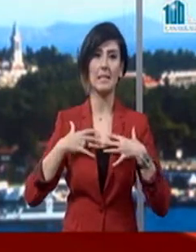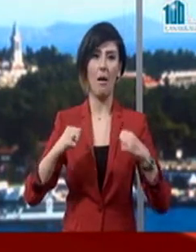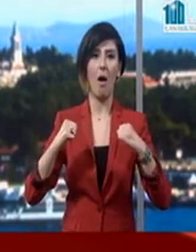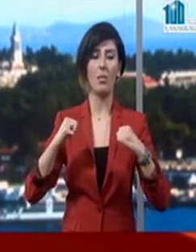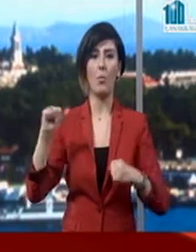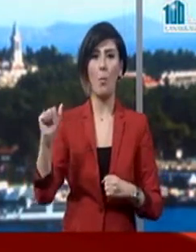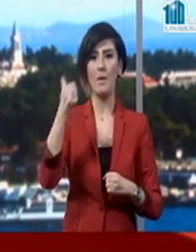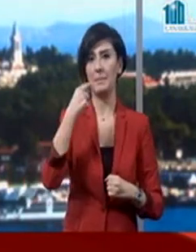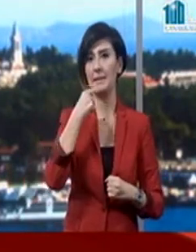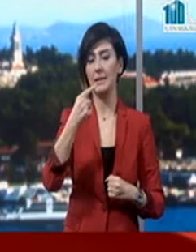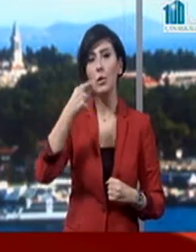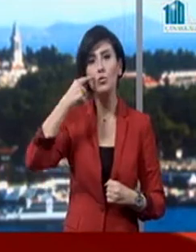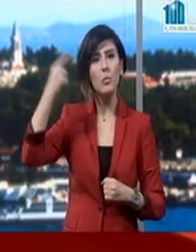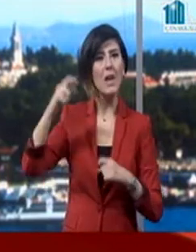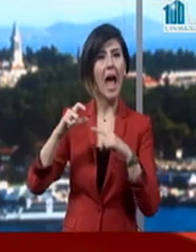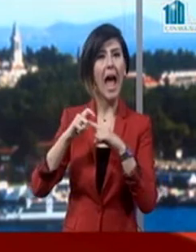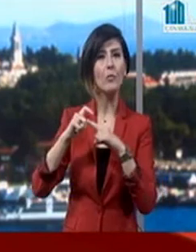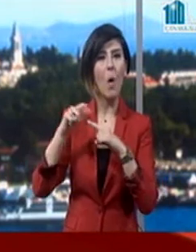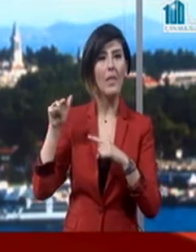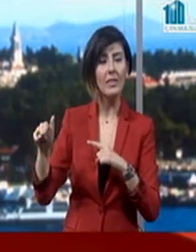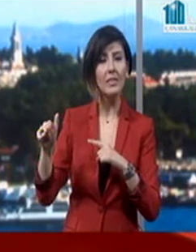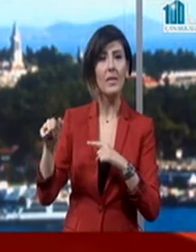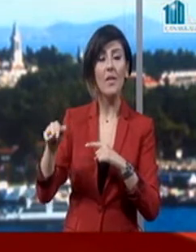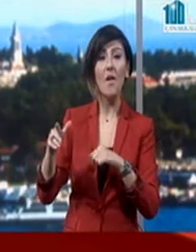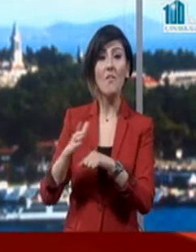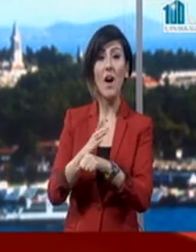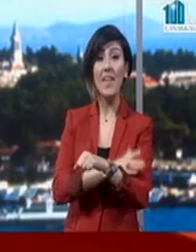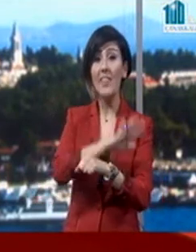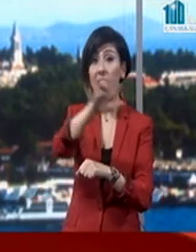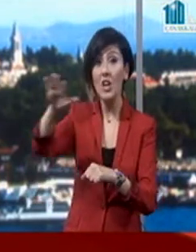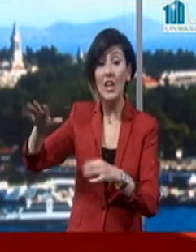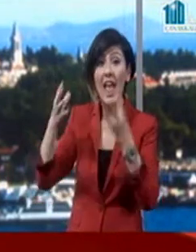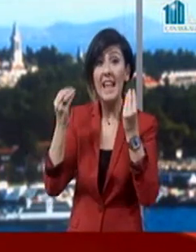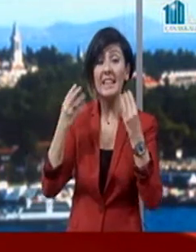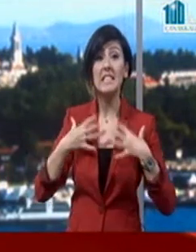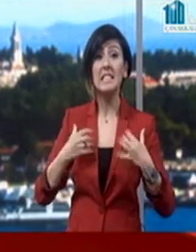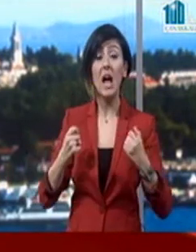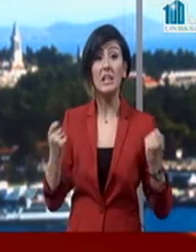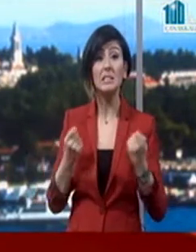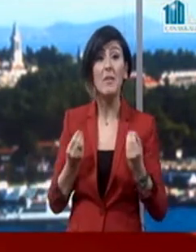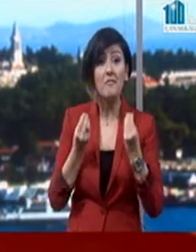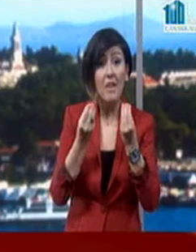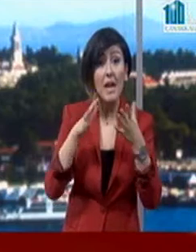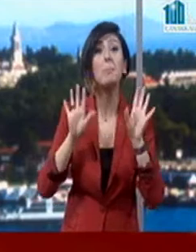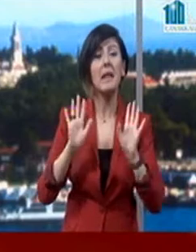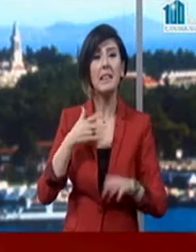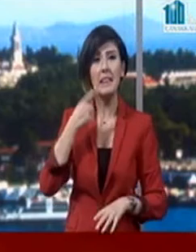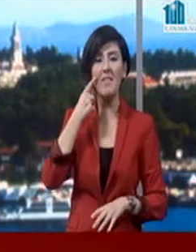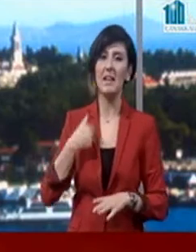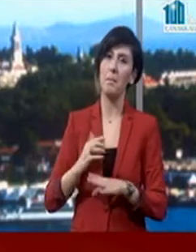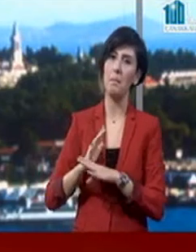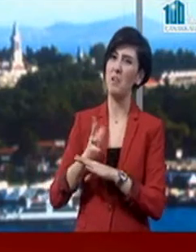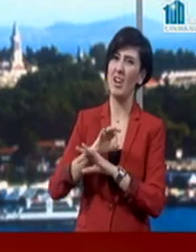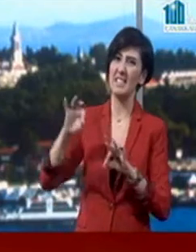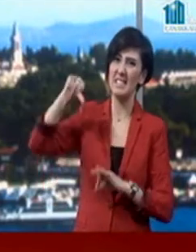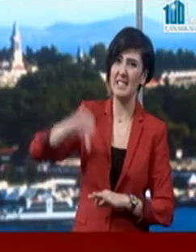yaptı. Cumhurbaşkanı Erdoğan vatandaşına en iyi sağlık hizmetini vermeyen devlet başarısız bir devlettir dedi. Cumhurbaşkanı